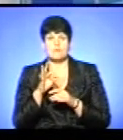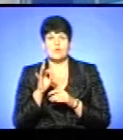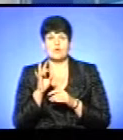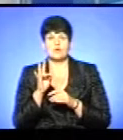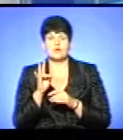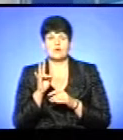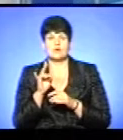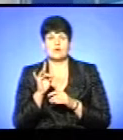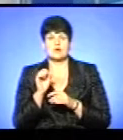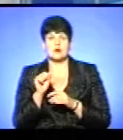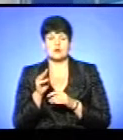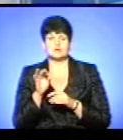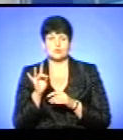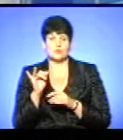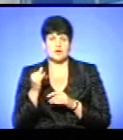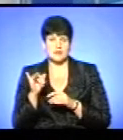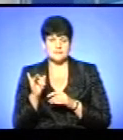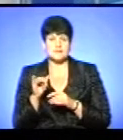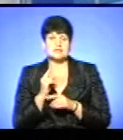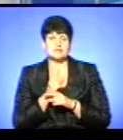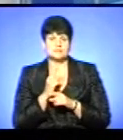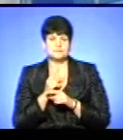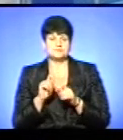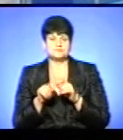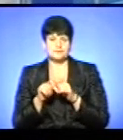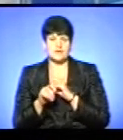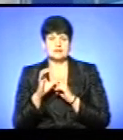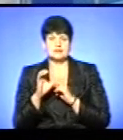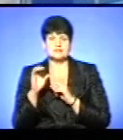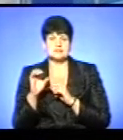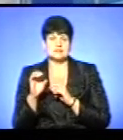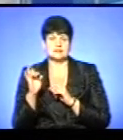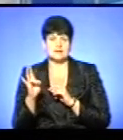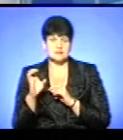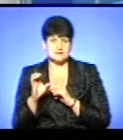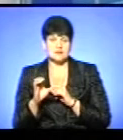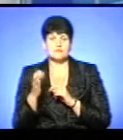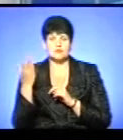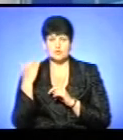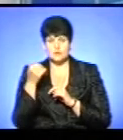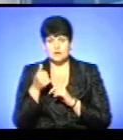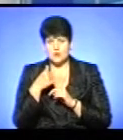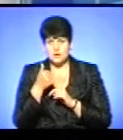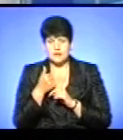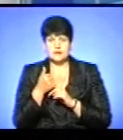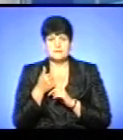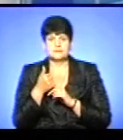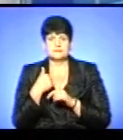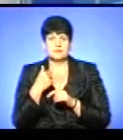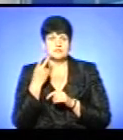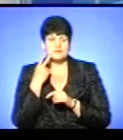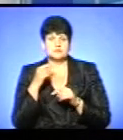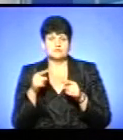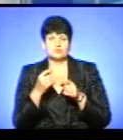Держпродспоживслужбою, а також управління ДСНС. Бо колись, минулі три роки, ми завжди